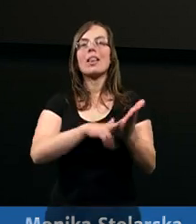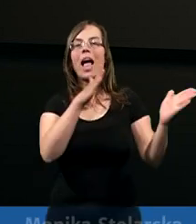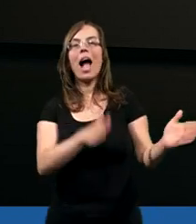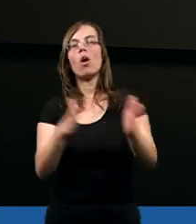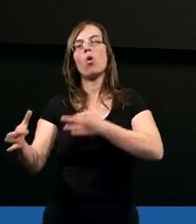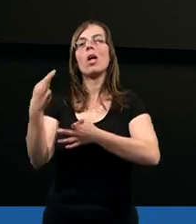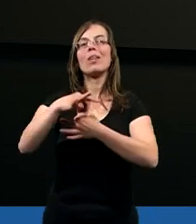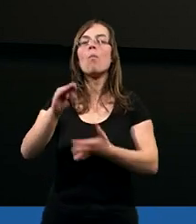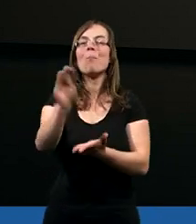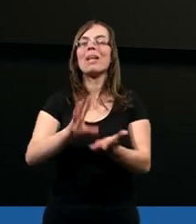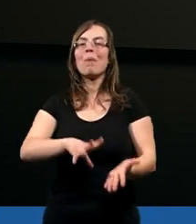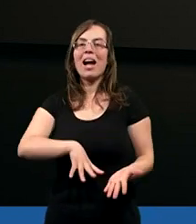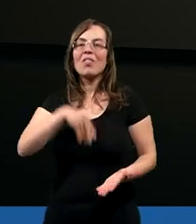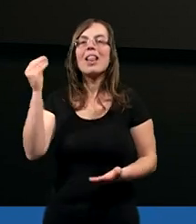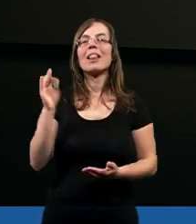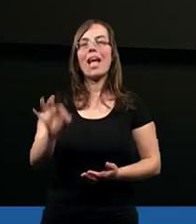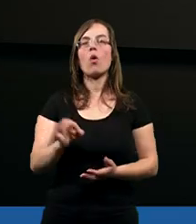studium Pisma Świętego.